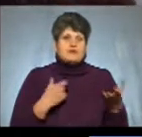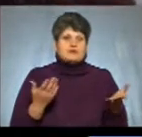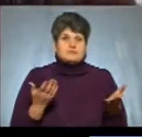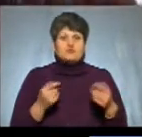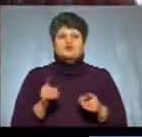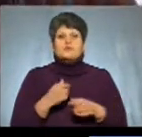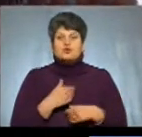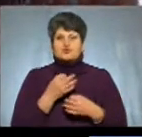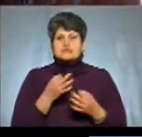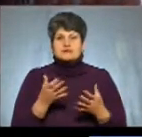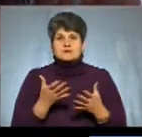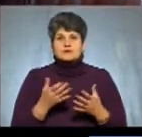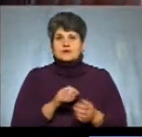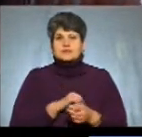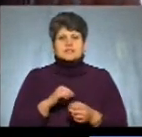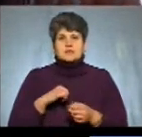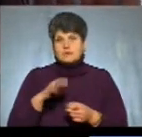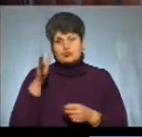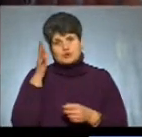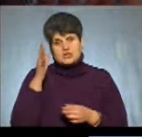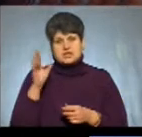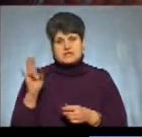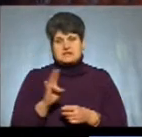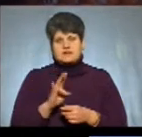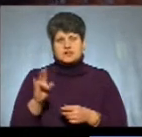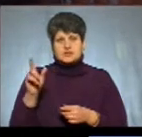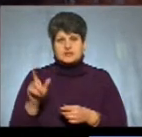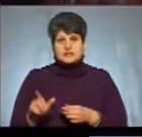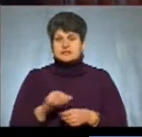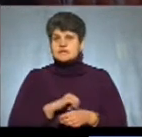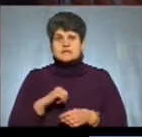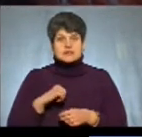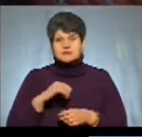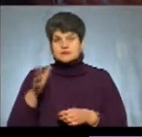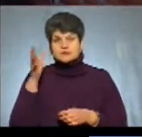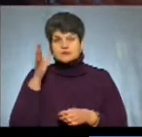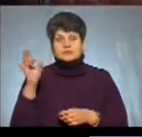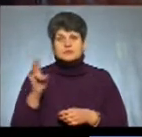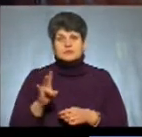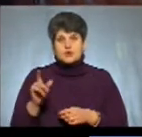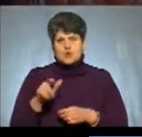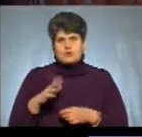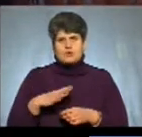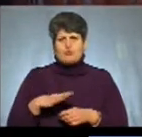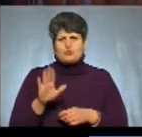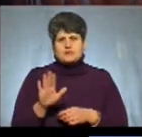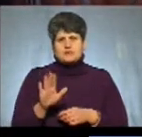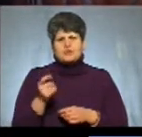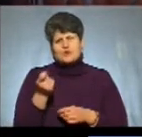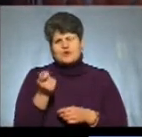я вам хочу сказати, в нас наймудріший батюшка. Наймудріший батюшка. Він сказав, люди, підождіть трошки.